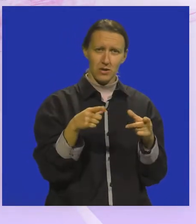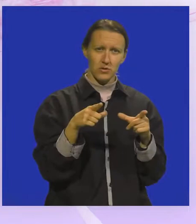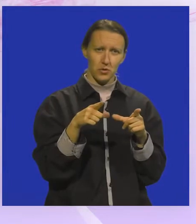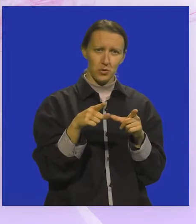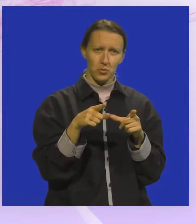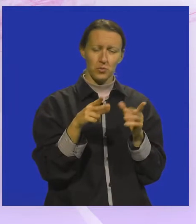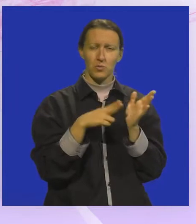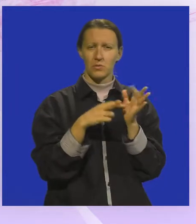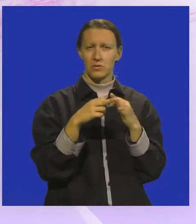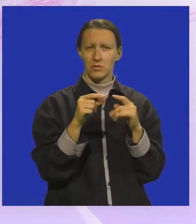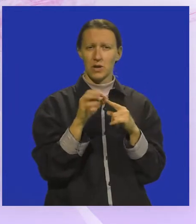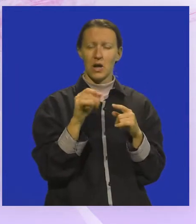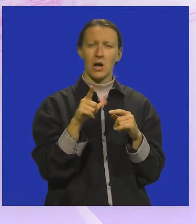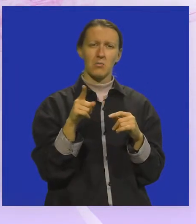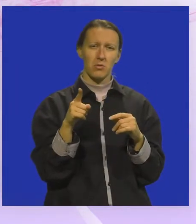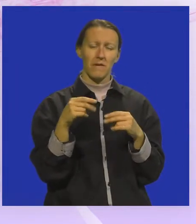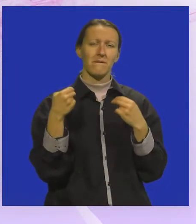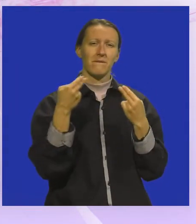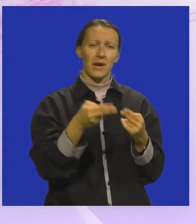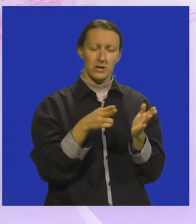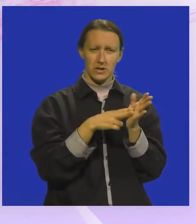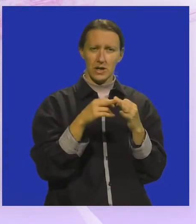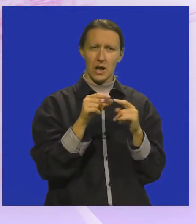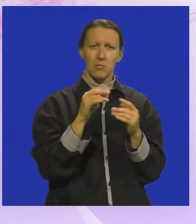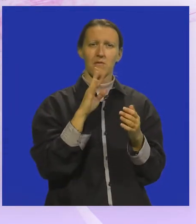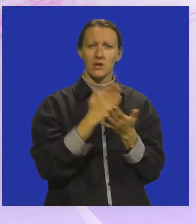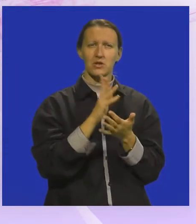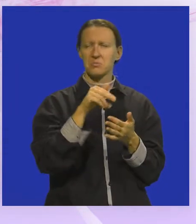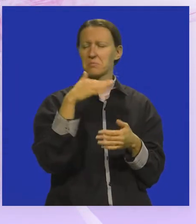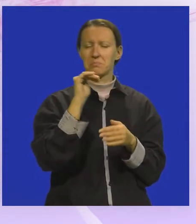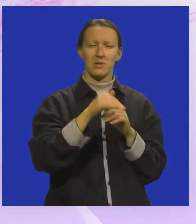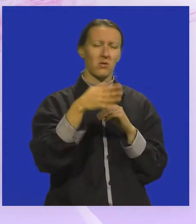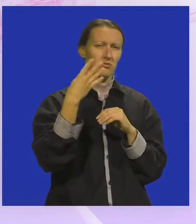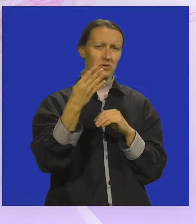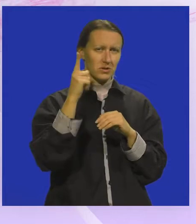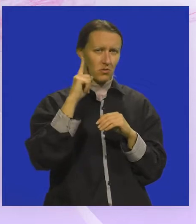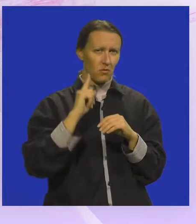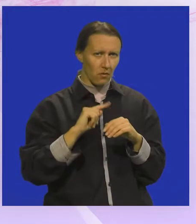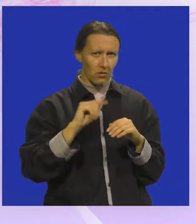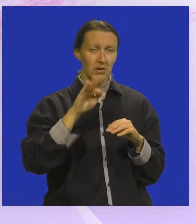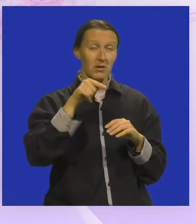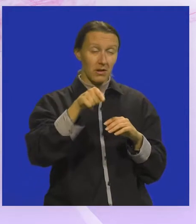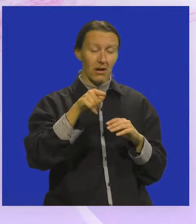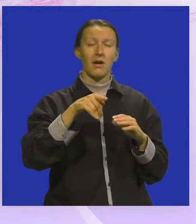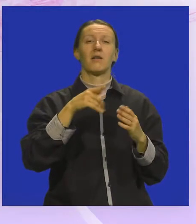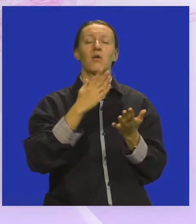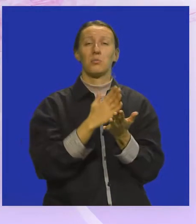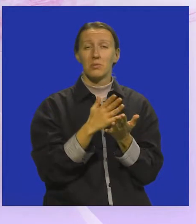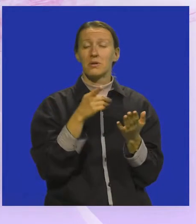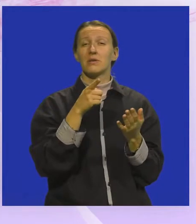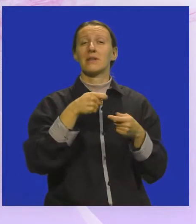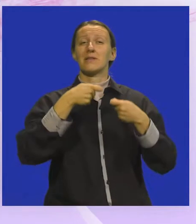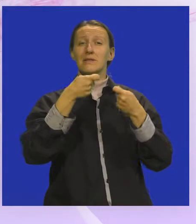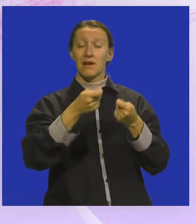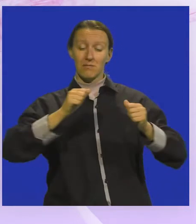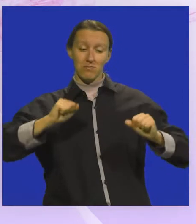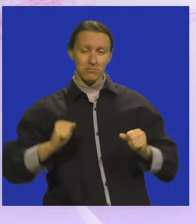Napolj. Znači vraća se u Napolj, imao je već preko 40 godina i tada u biti daje